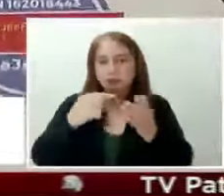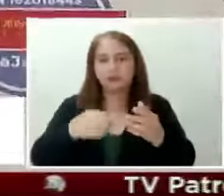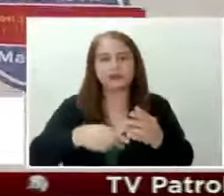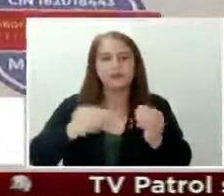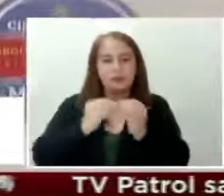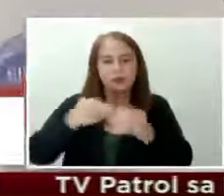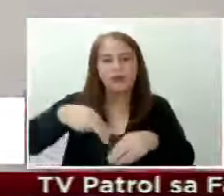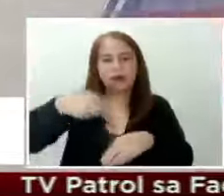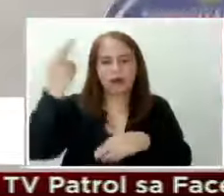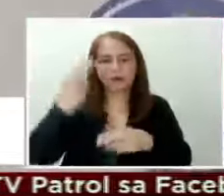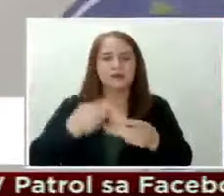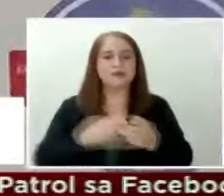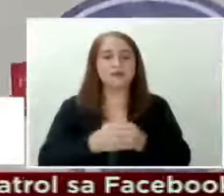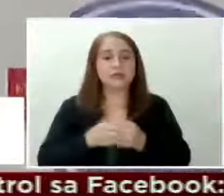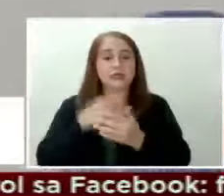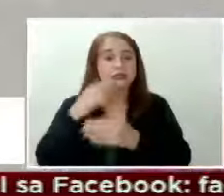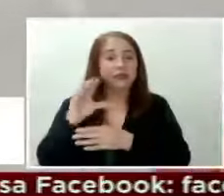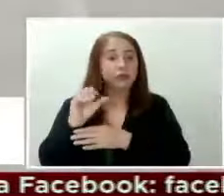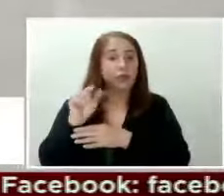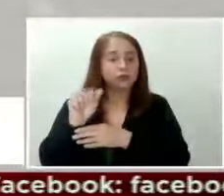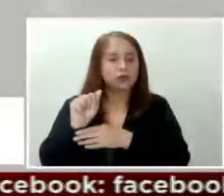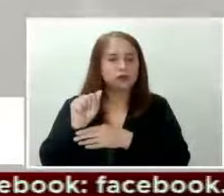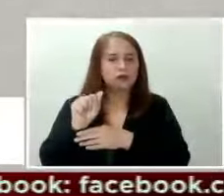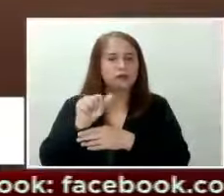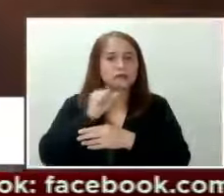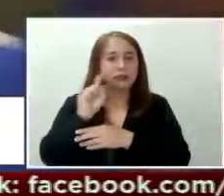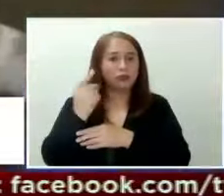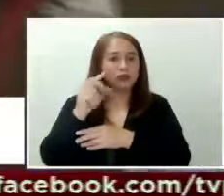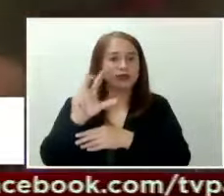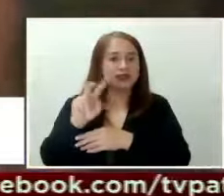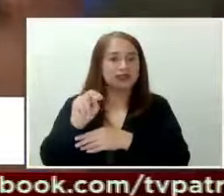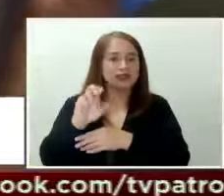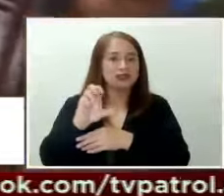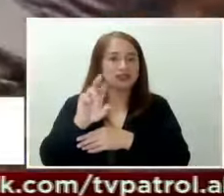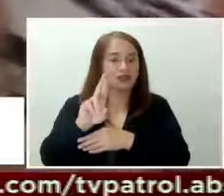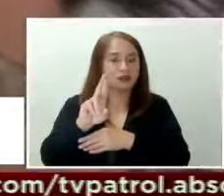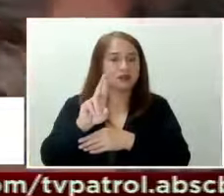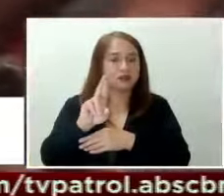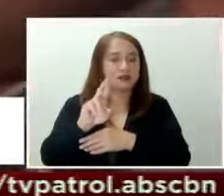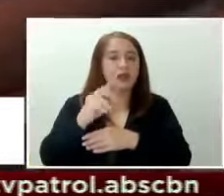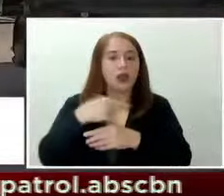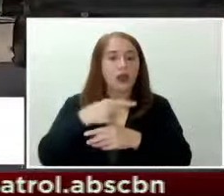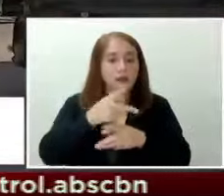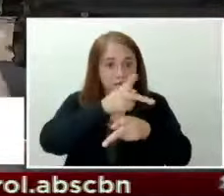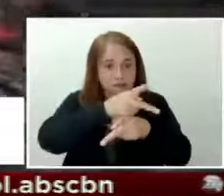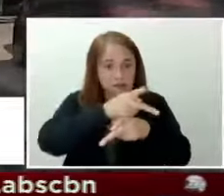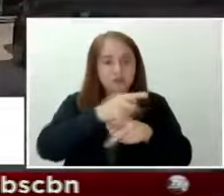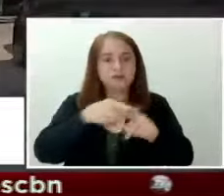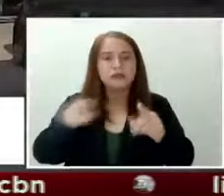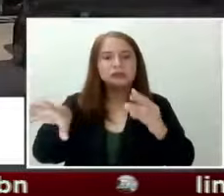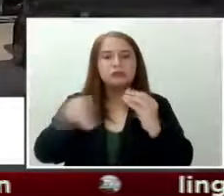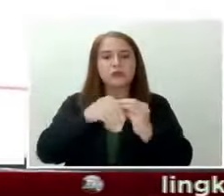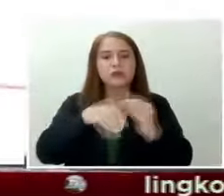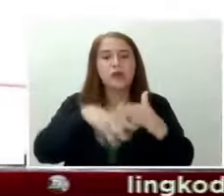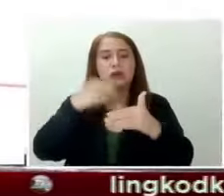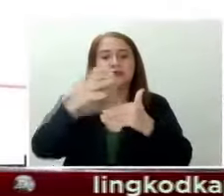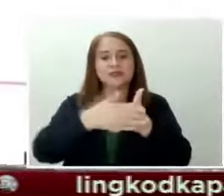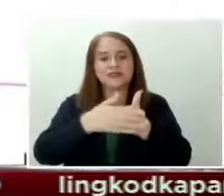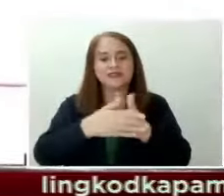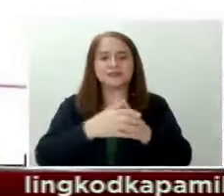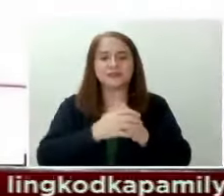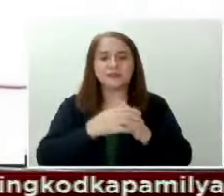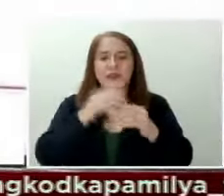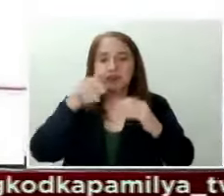Para sa Okta, hindi lang ang mga nasa NCR Plus Bubble ang dapat bantayan, kundi pati ang mga nasa labas, particular ang